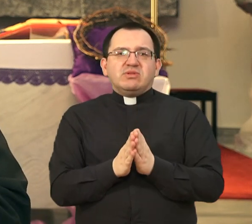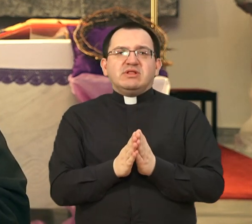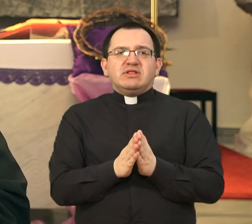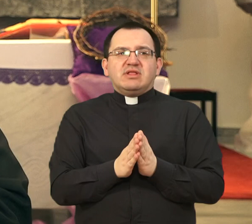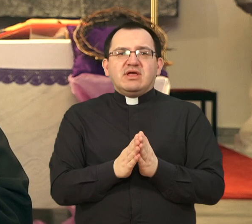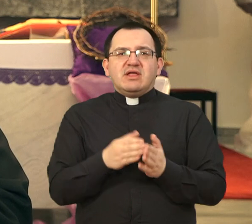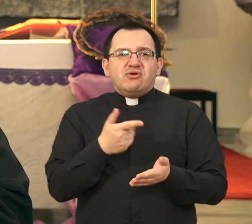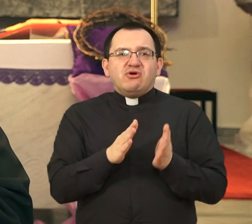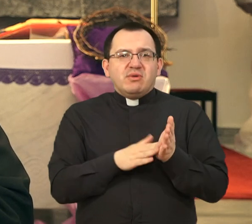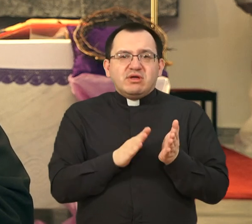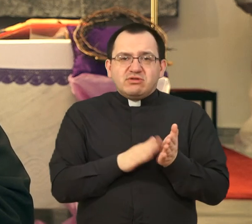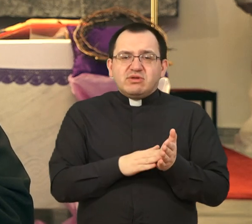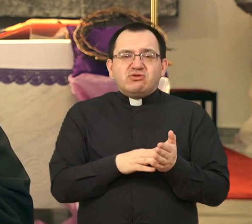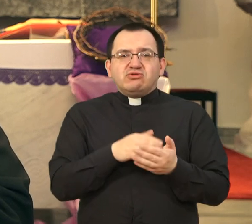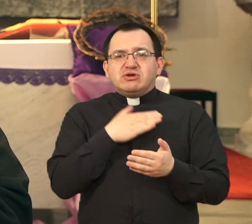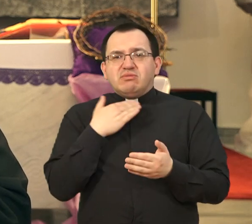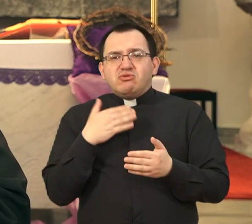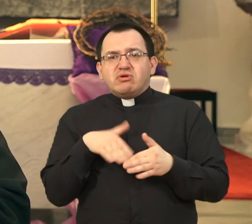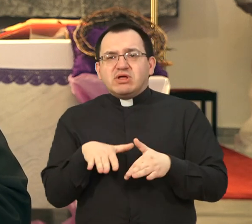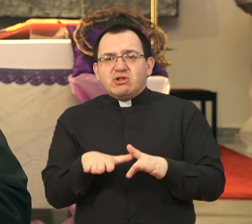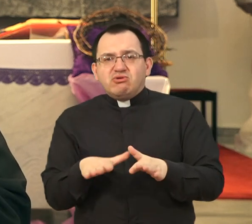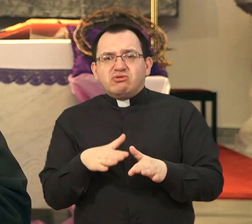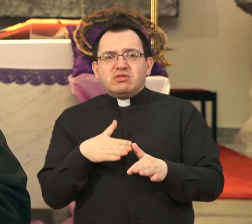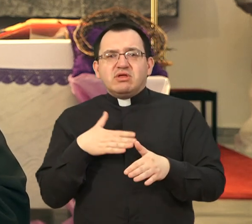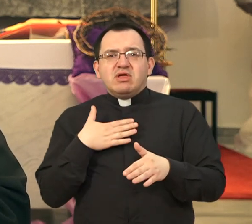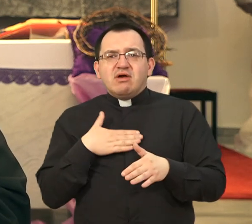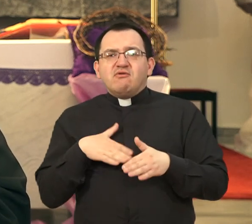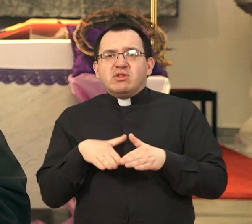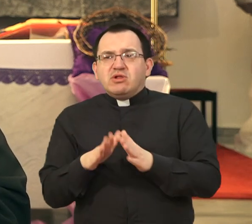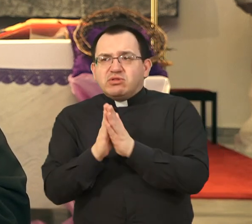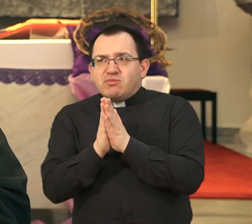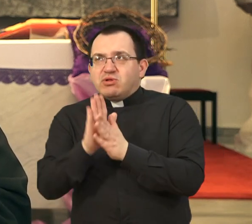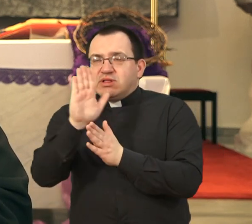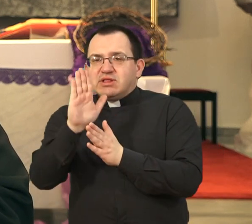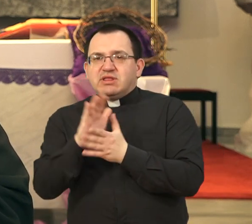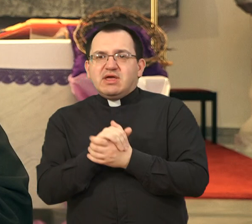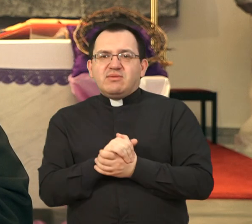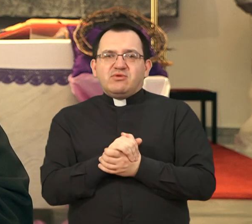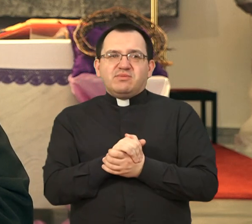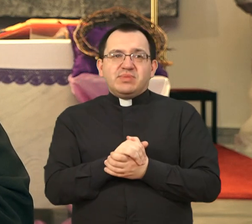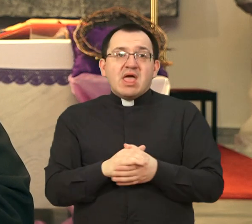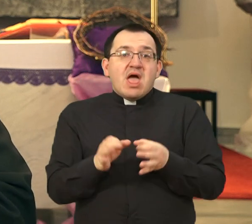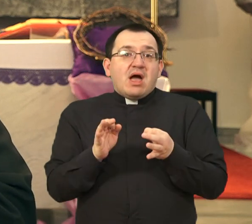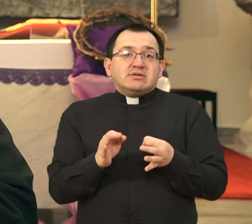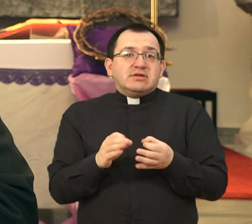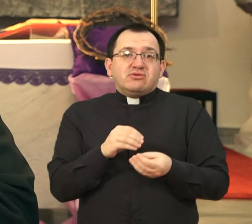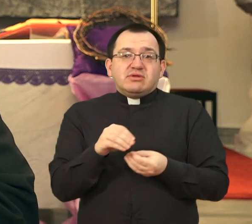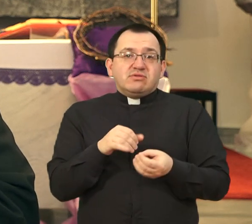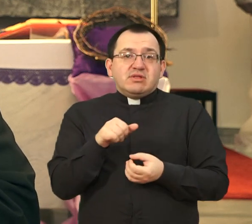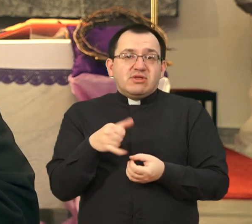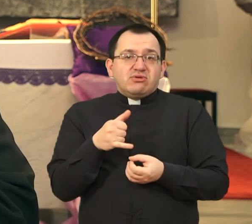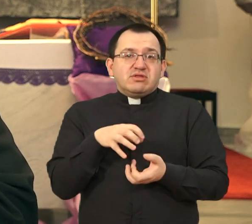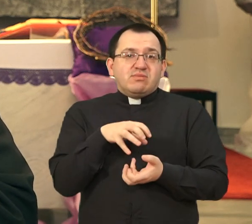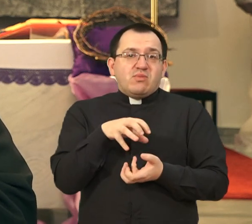tome svjedoče i mnoga svjedočanstva ljudi i vole utjecati se upravo njemu u pomoć. A sigurno da Sveti Josip jeste